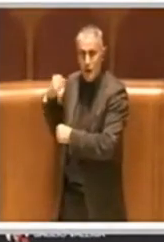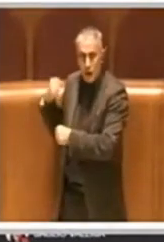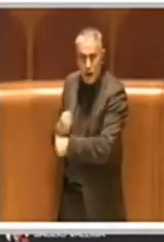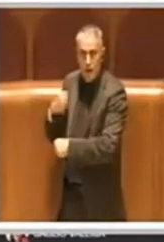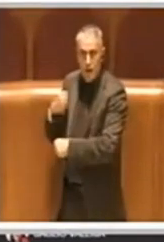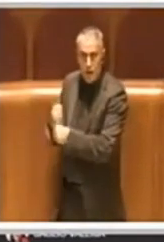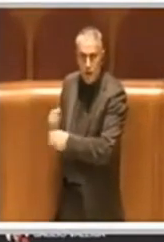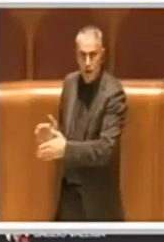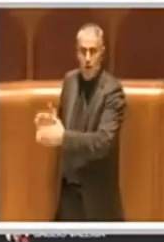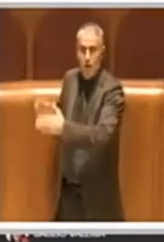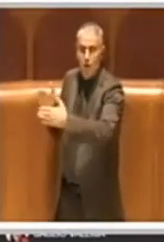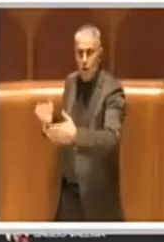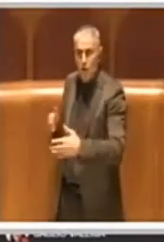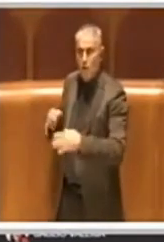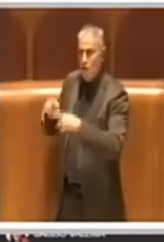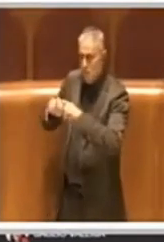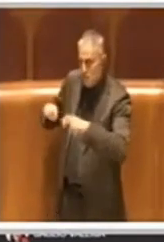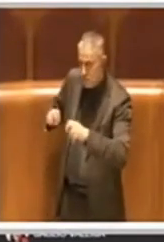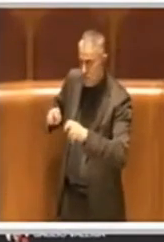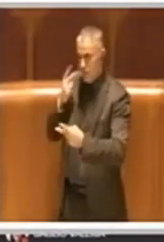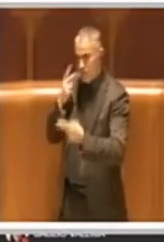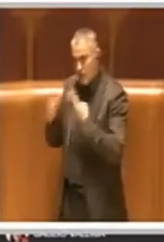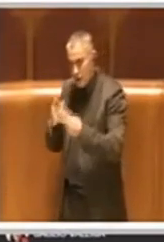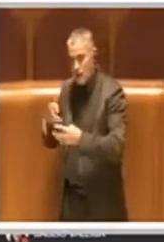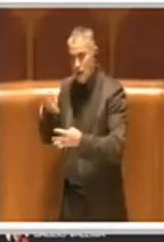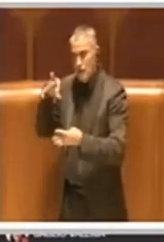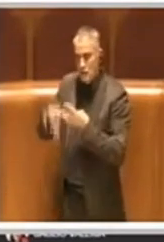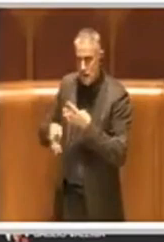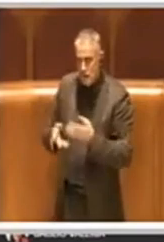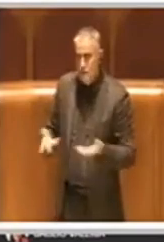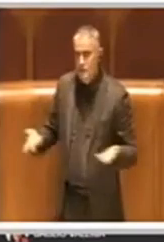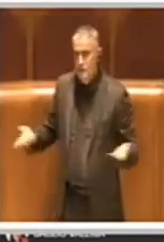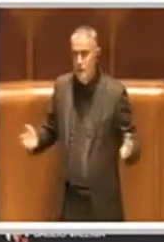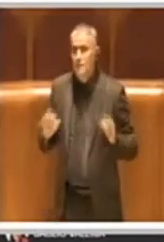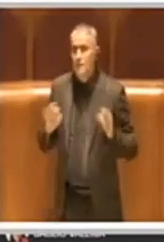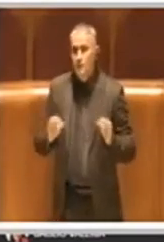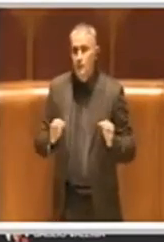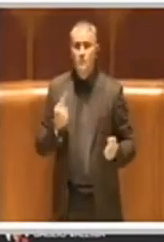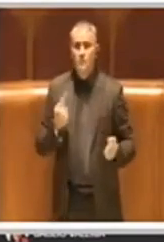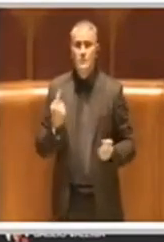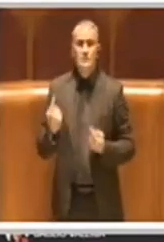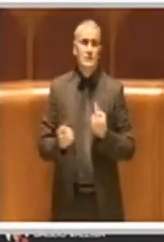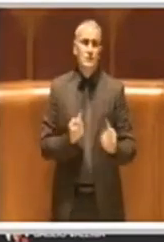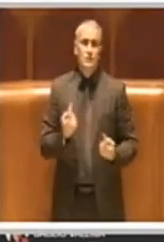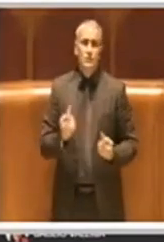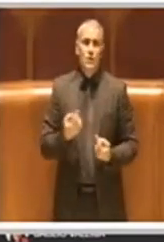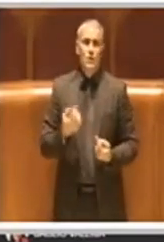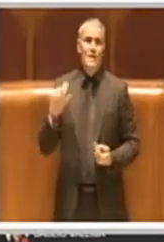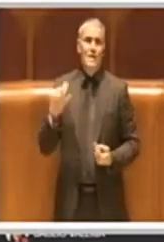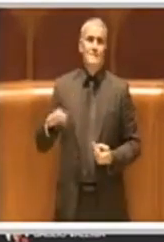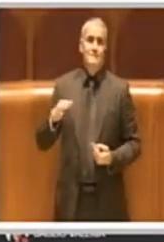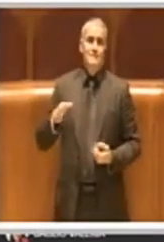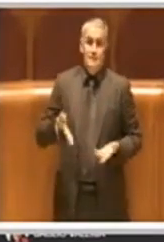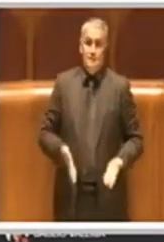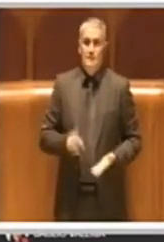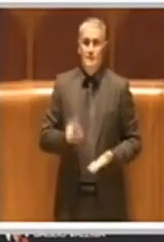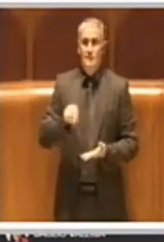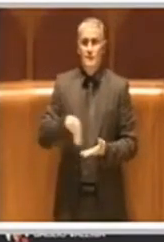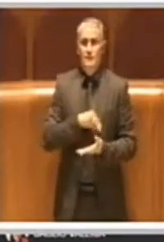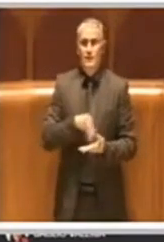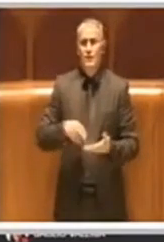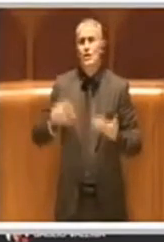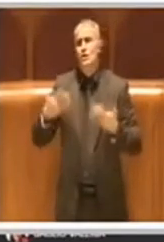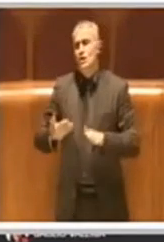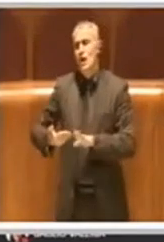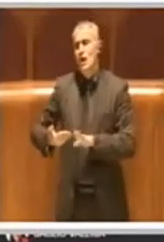di verifica e di approfondimento che ci mette ecco anzi nelle condizioni migliori di poter votare sapendo che c'è stato